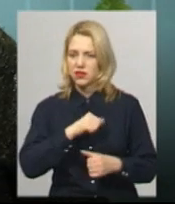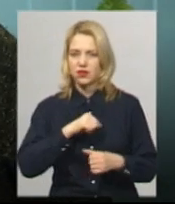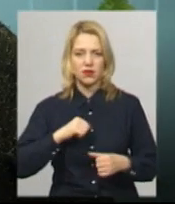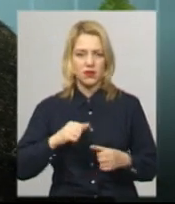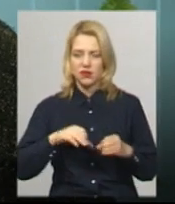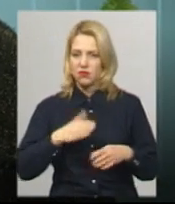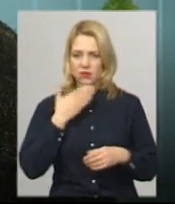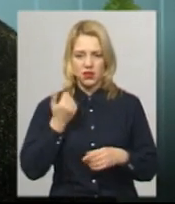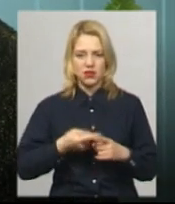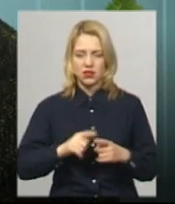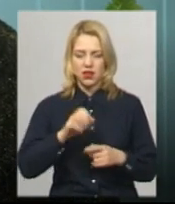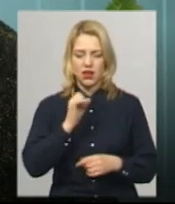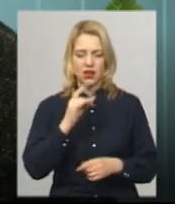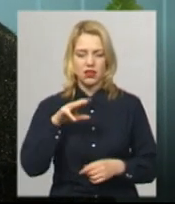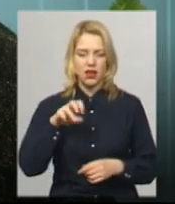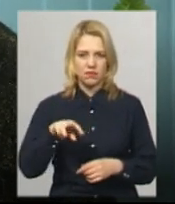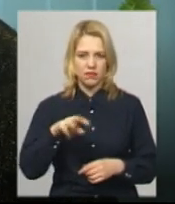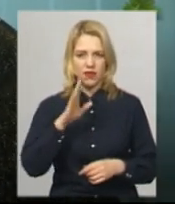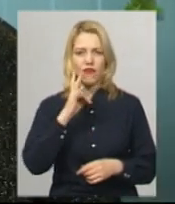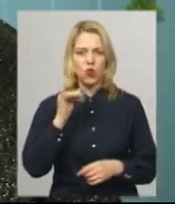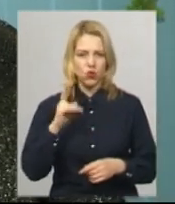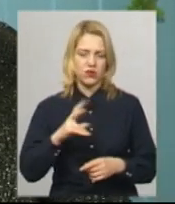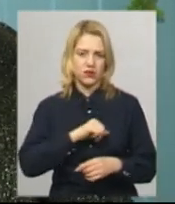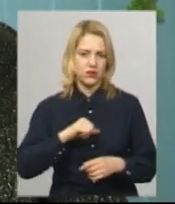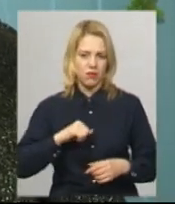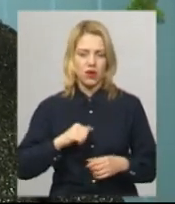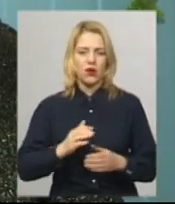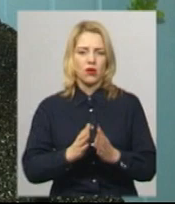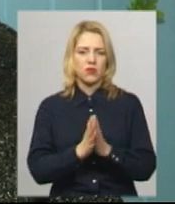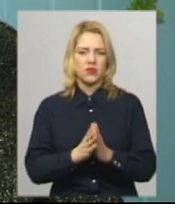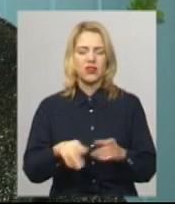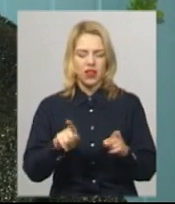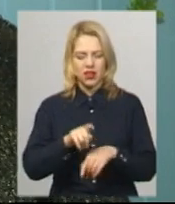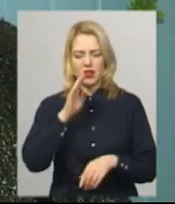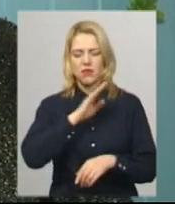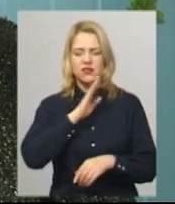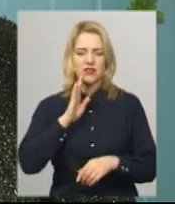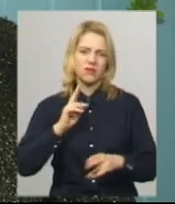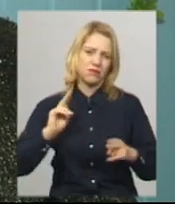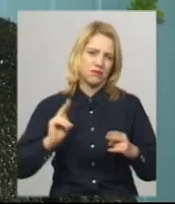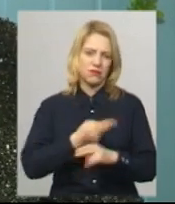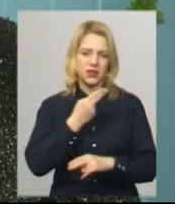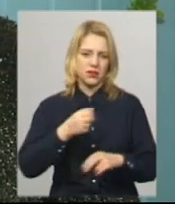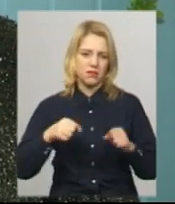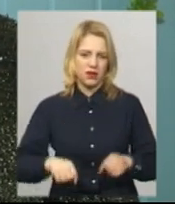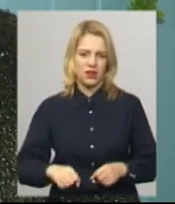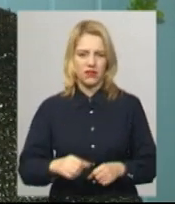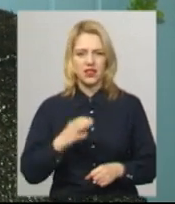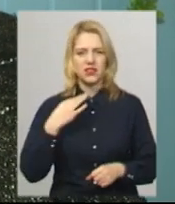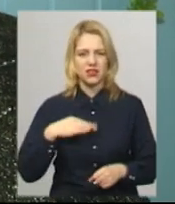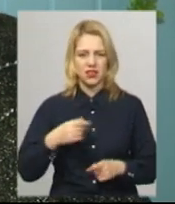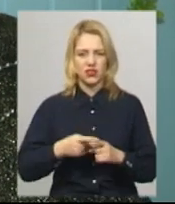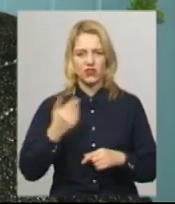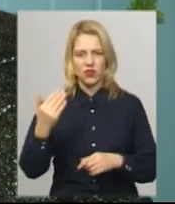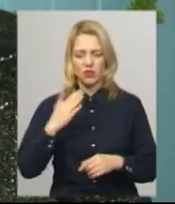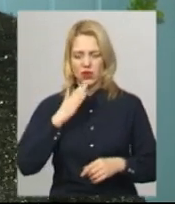вирішив. Він мене вже пару років просив, бабусі, давайте таких батьків лишимо в батьківських прав. А як у синочку, вони мої діти, я не